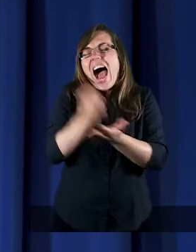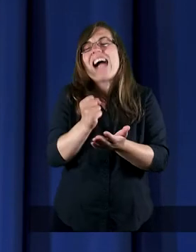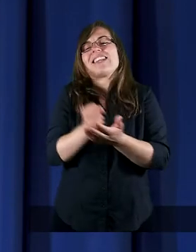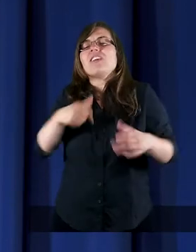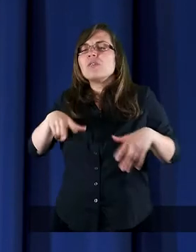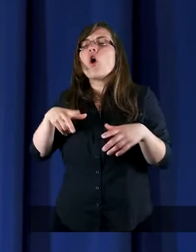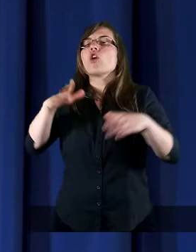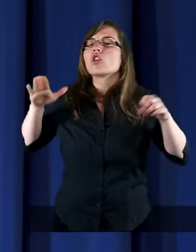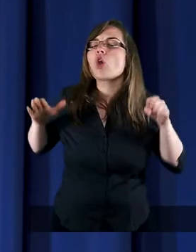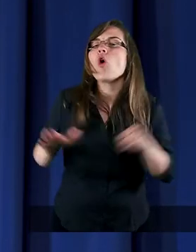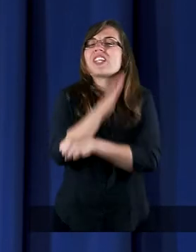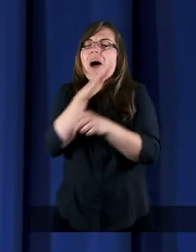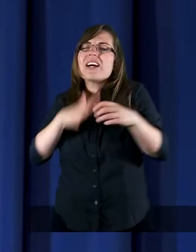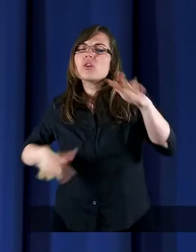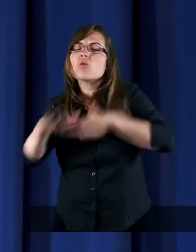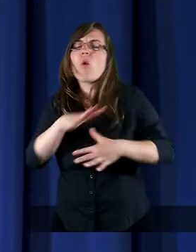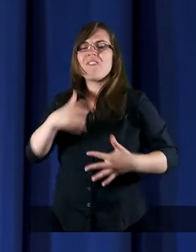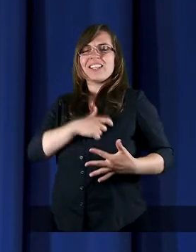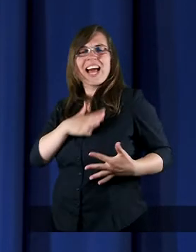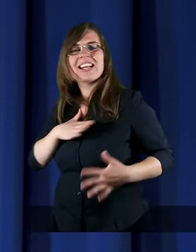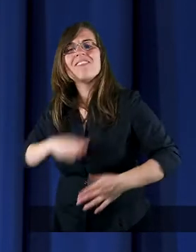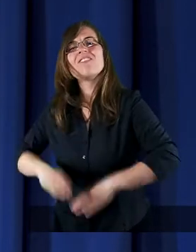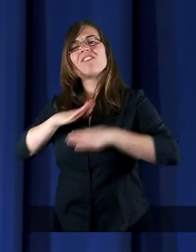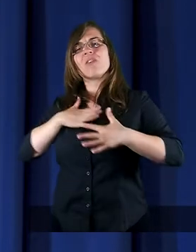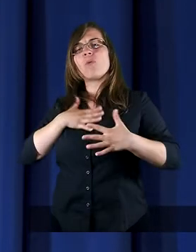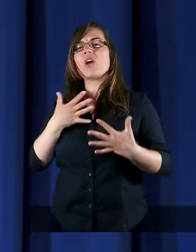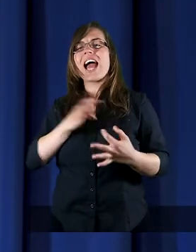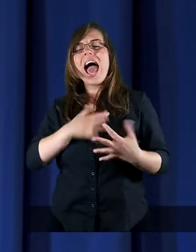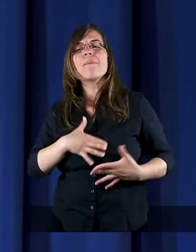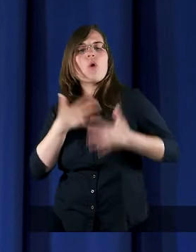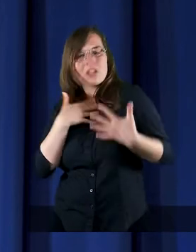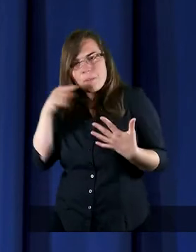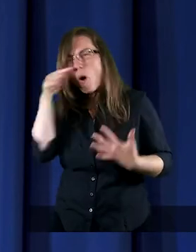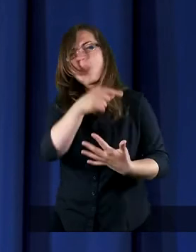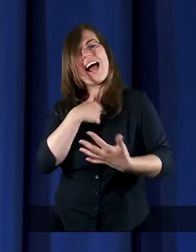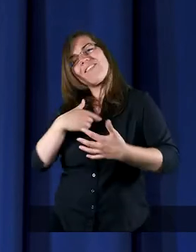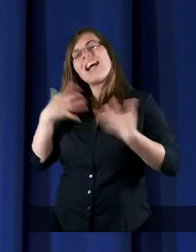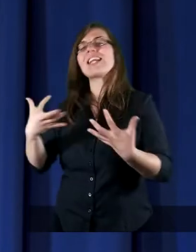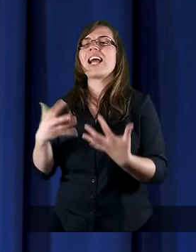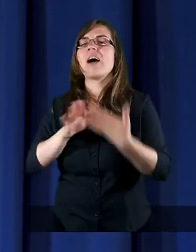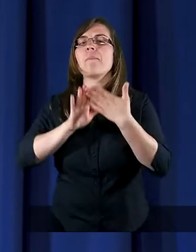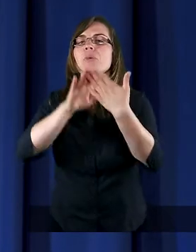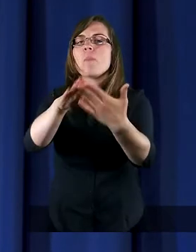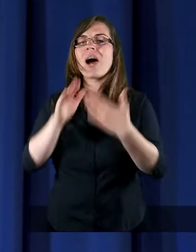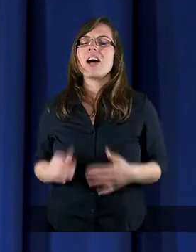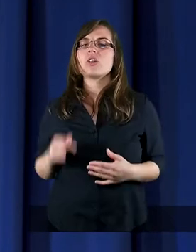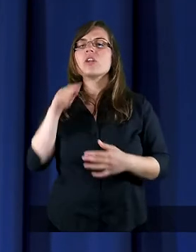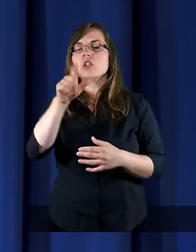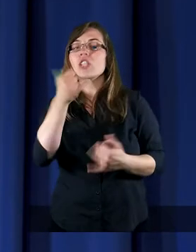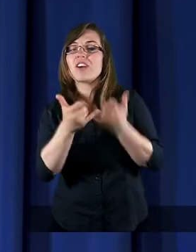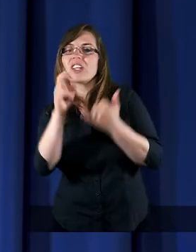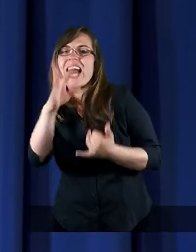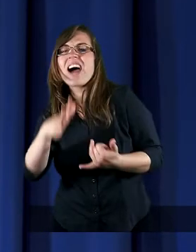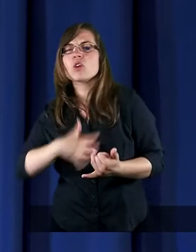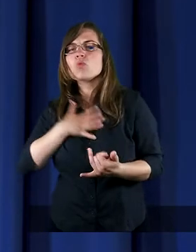duchowej decyzji. Do tego momentu doprowadza Duch Święty. Jeśli coś takiego przeżyliśmy,